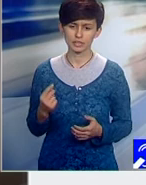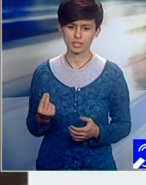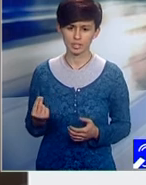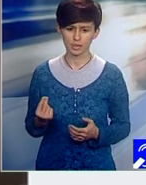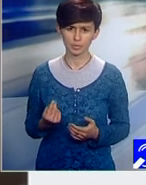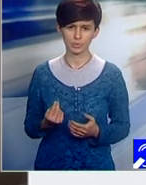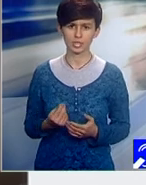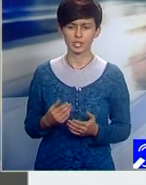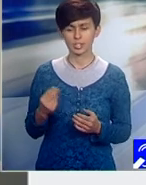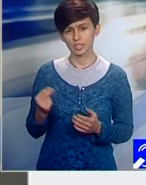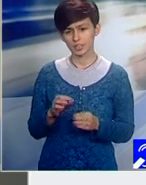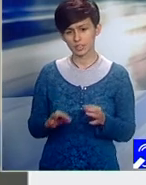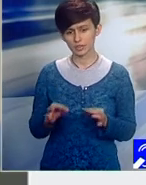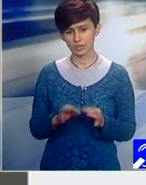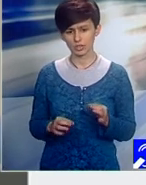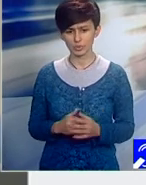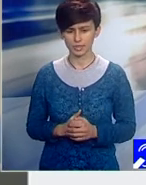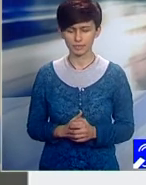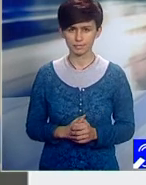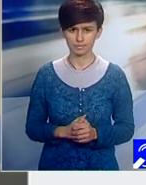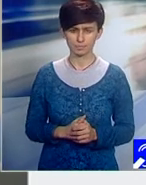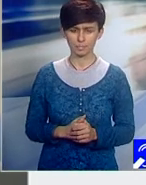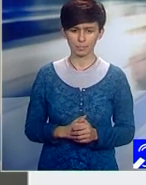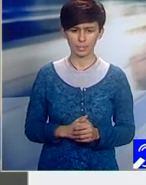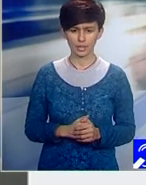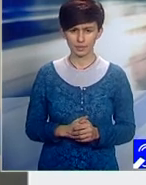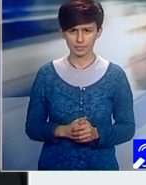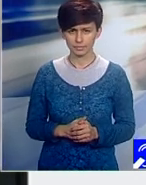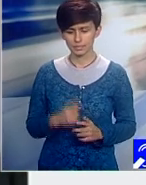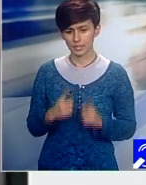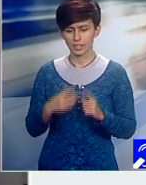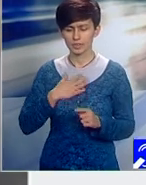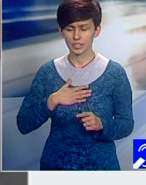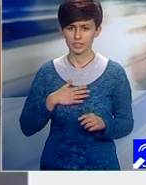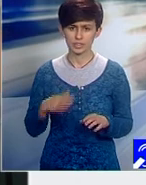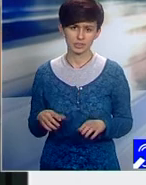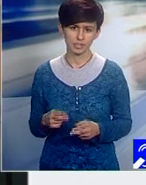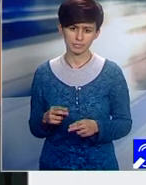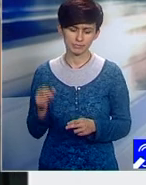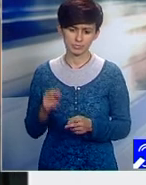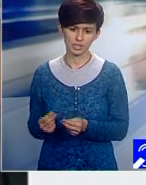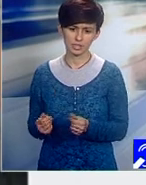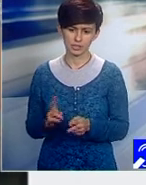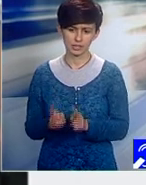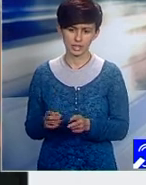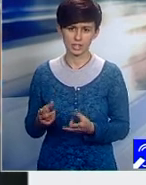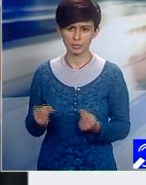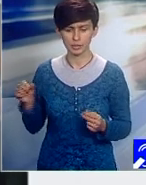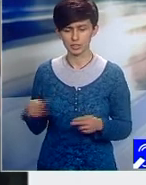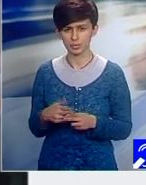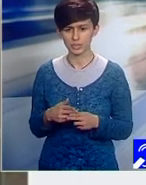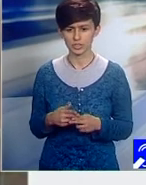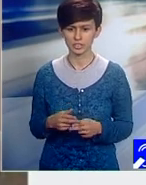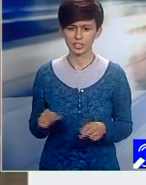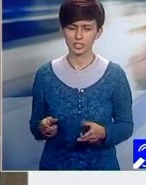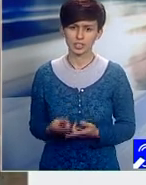Un finanțist, în schimb, o să-ți spun, vă rog frumos, dacă vreți să tratați mai mulți pacienți, căutați surse de finanțare, fiindcă eu atât să bani am. Tot timpul, în momentul ăsta,